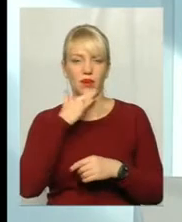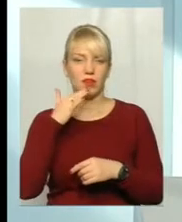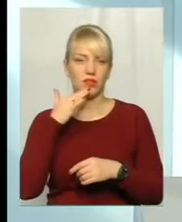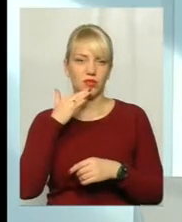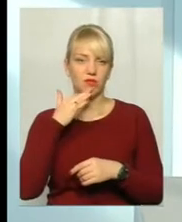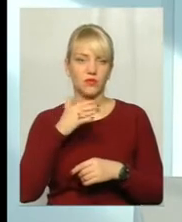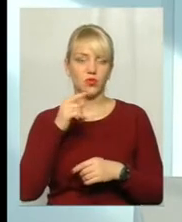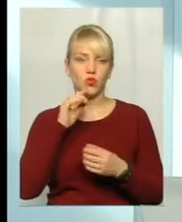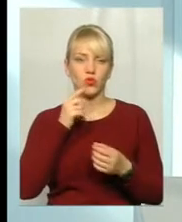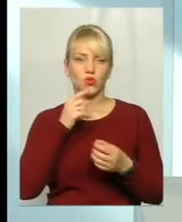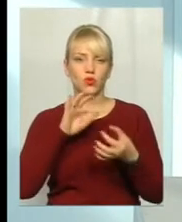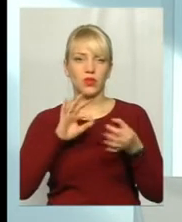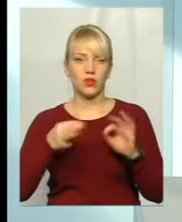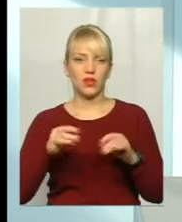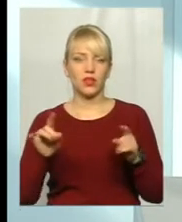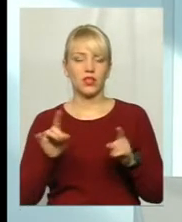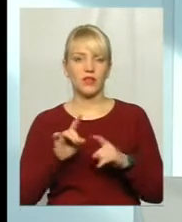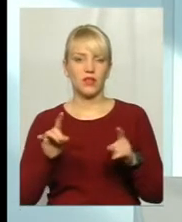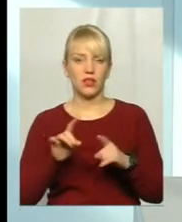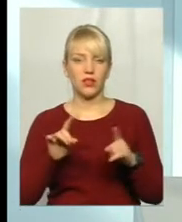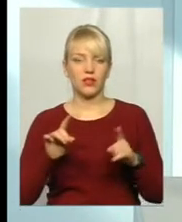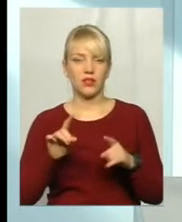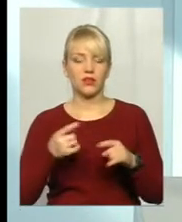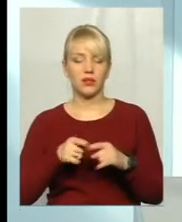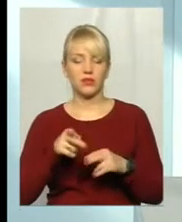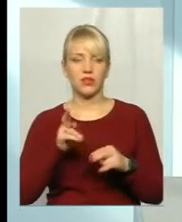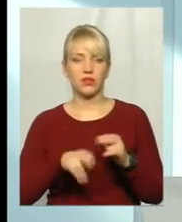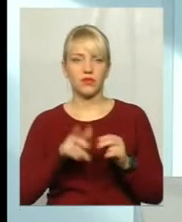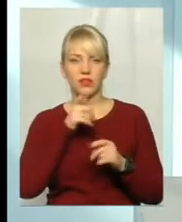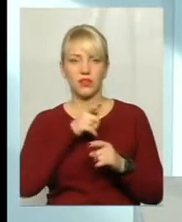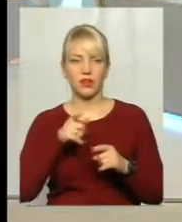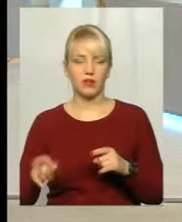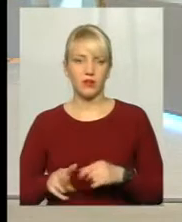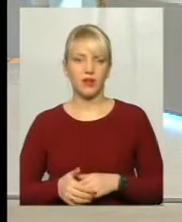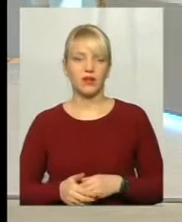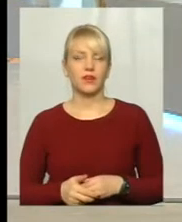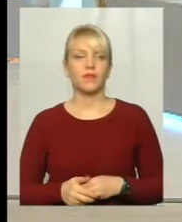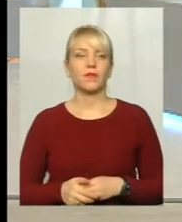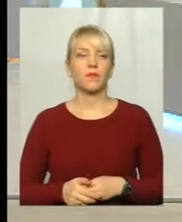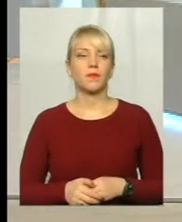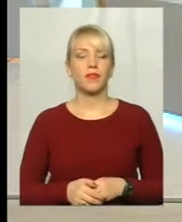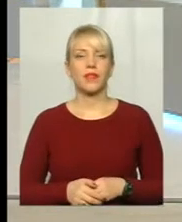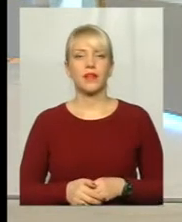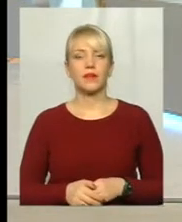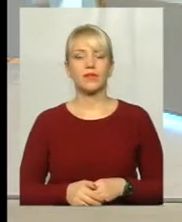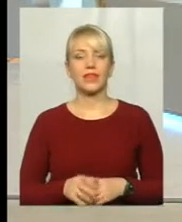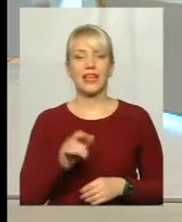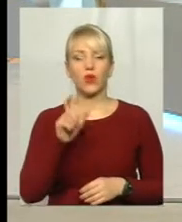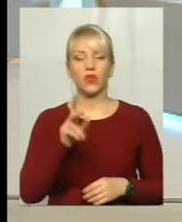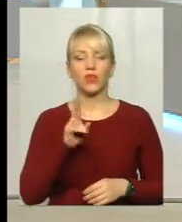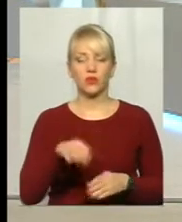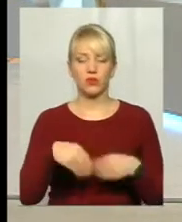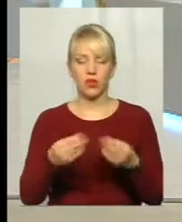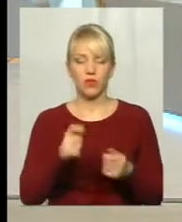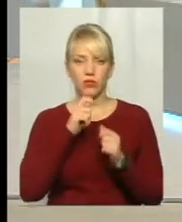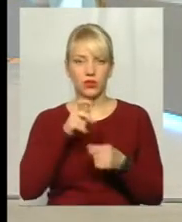стукерків, який, думаю, на фото, снічився термін. Дуже дякую. І не та людина, якщо не подавалася днів, вона не знає, що